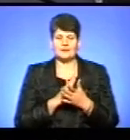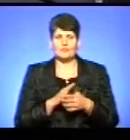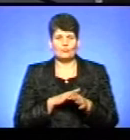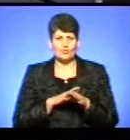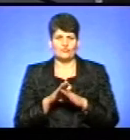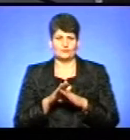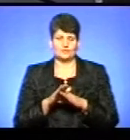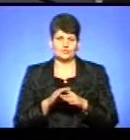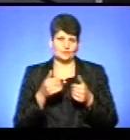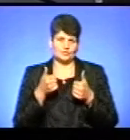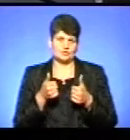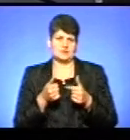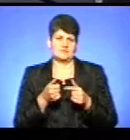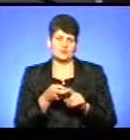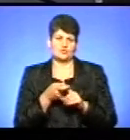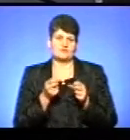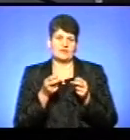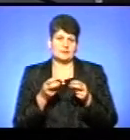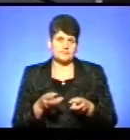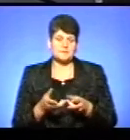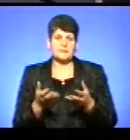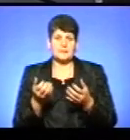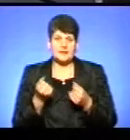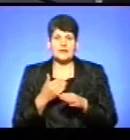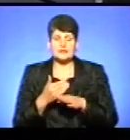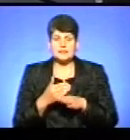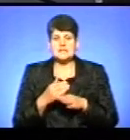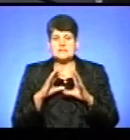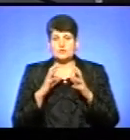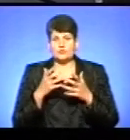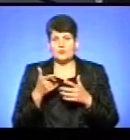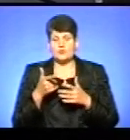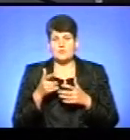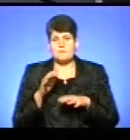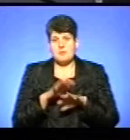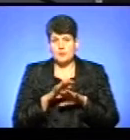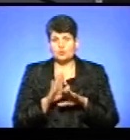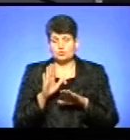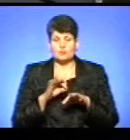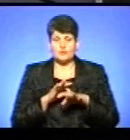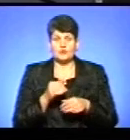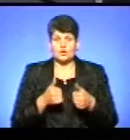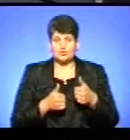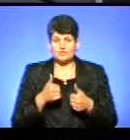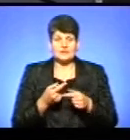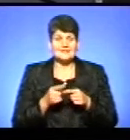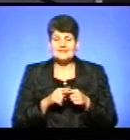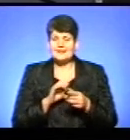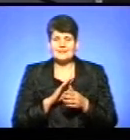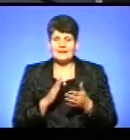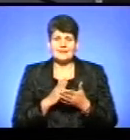з точки зору викидів. Ми залучили кредит Світового банку, зараз будемо проводити конкурс. І це не менше набагато